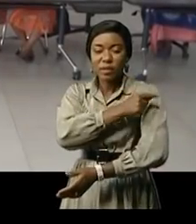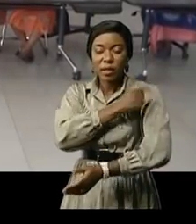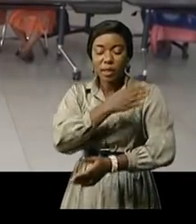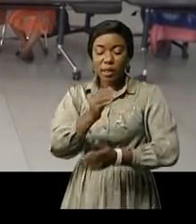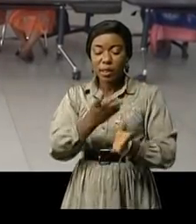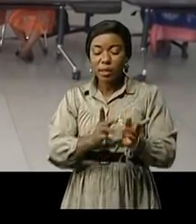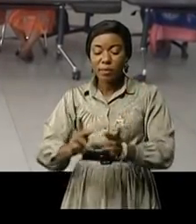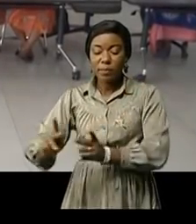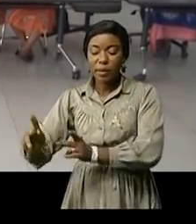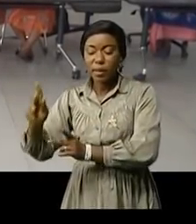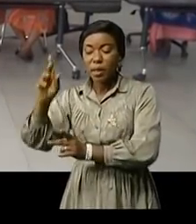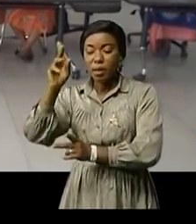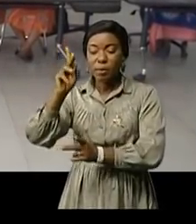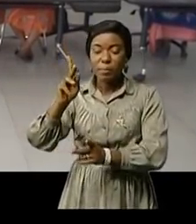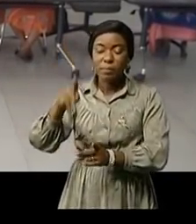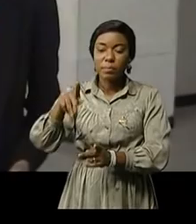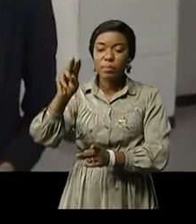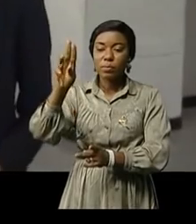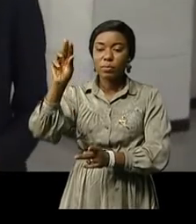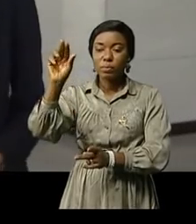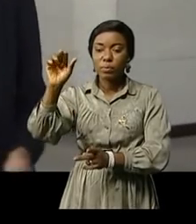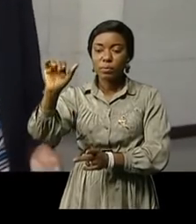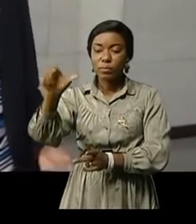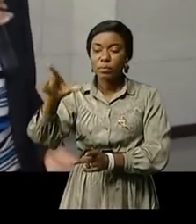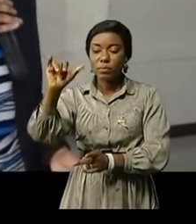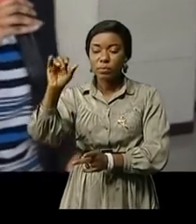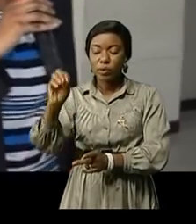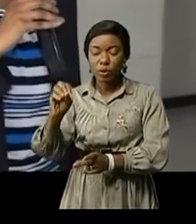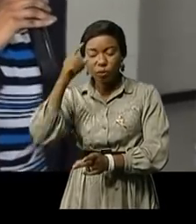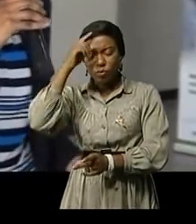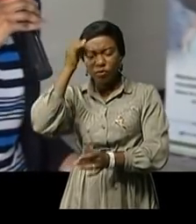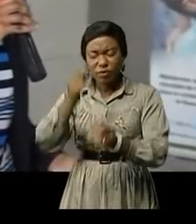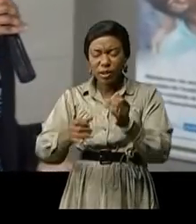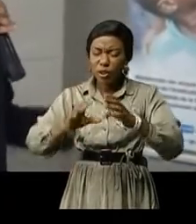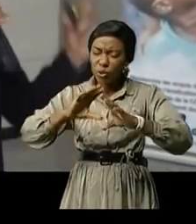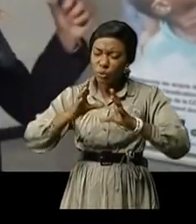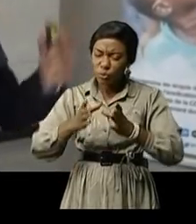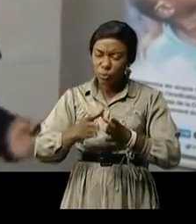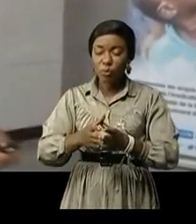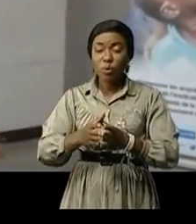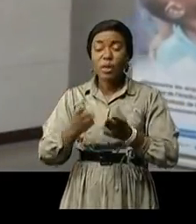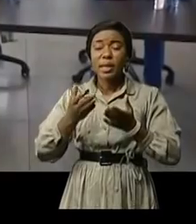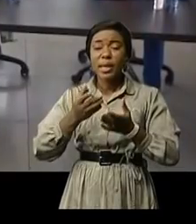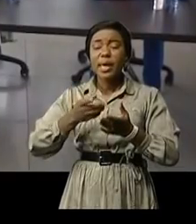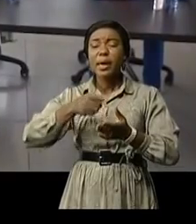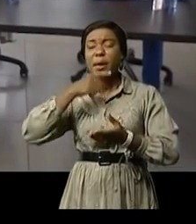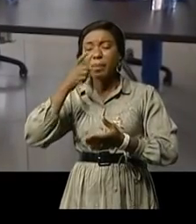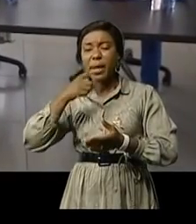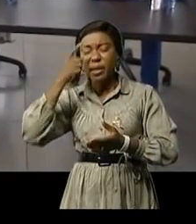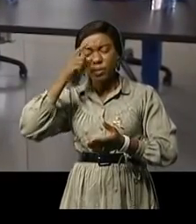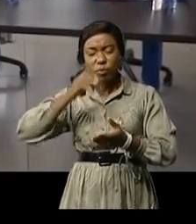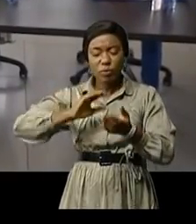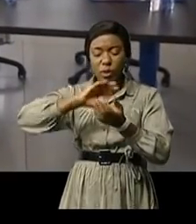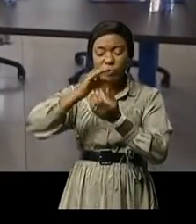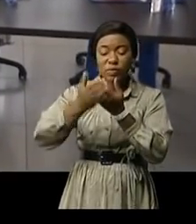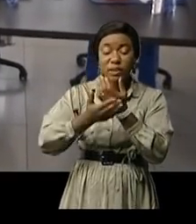polio dans le contexte de COVID-19. Une opportunité pour Carla de Village Rich de plaider pour l'amélioration de la couverture